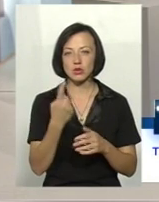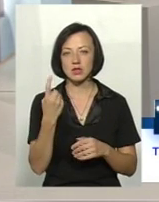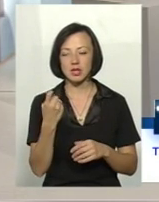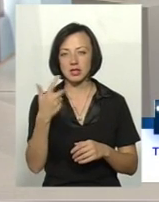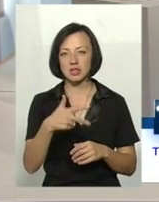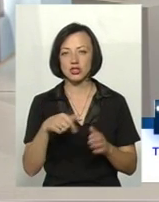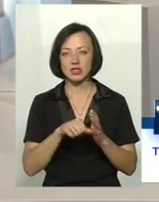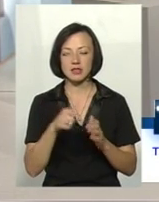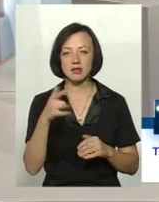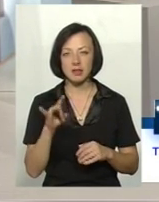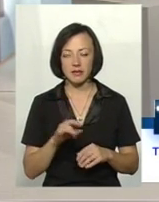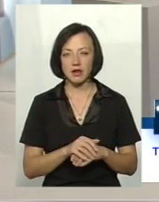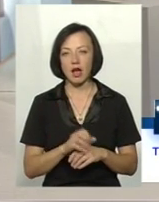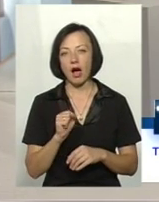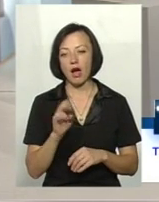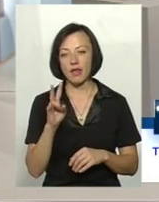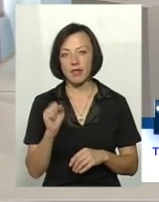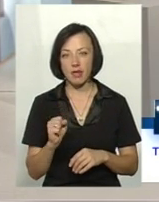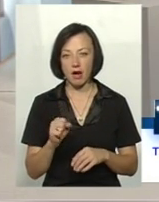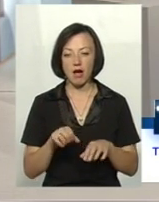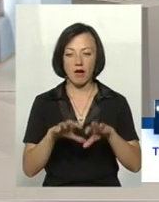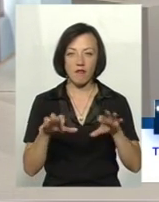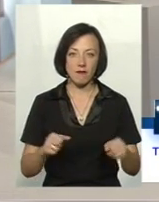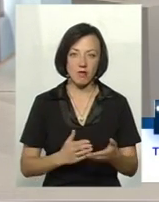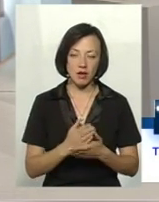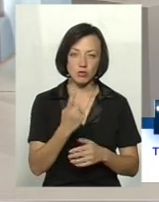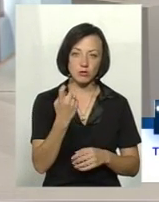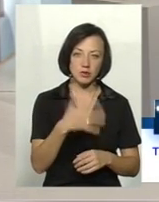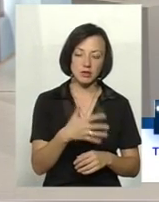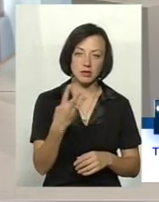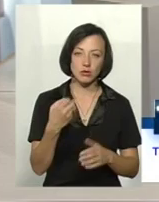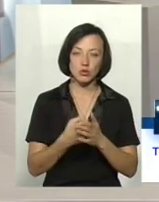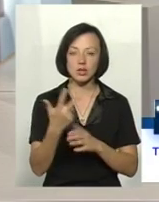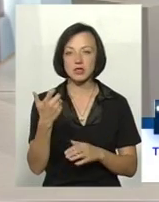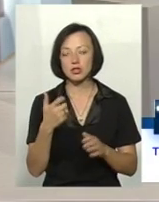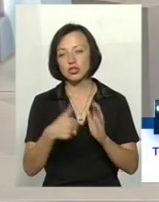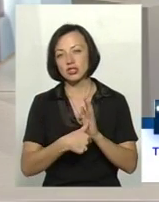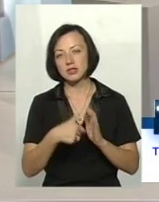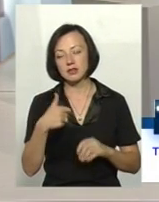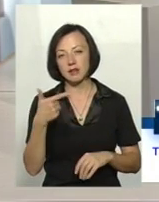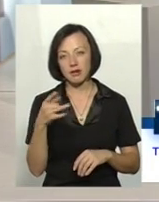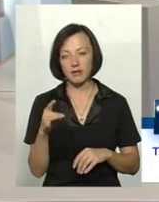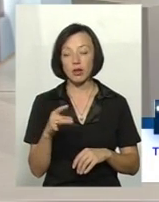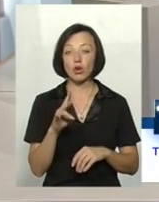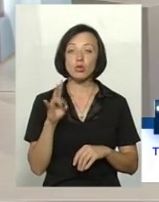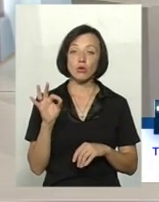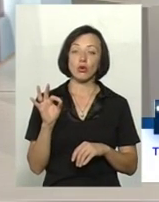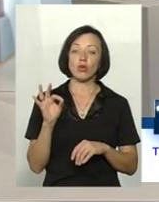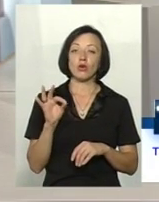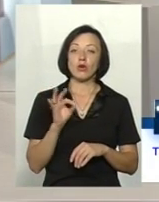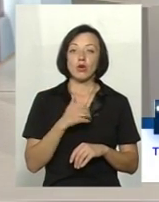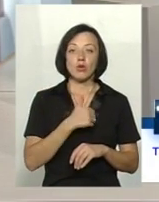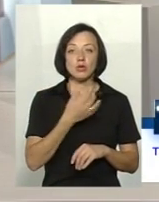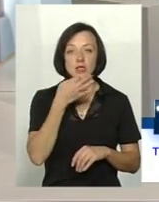136 гривень, а на посадових осіб від 153 до 306 гривень. Але я хочу